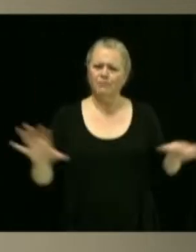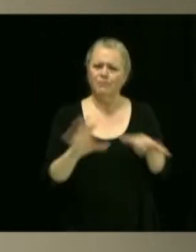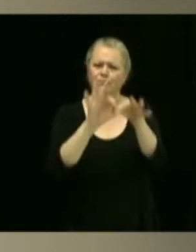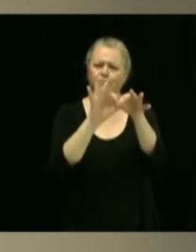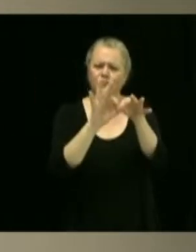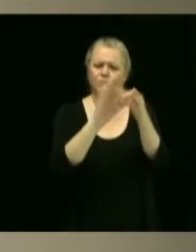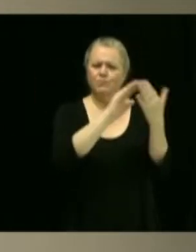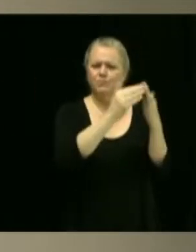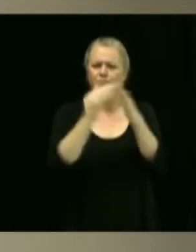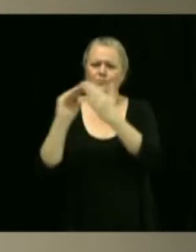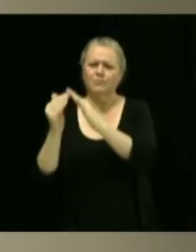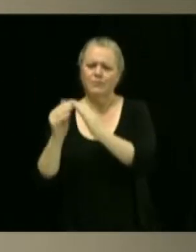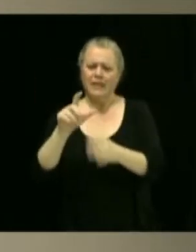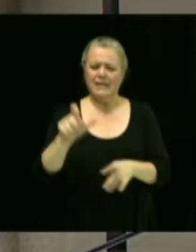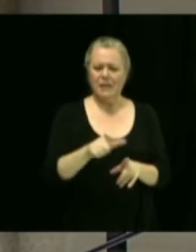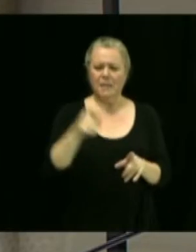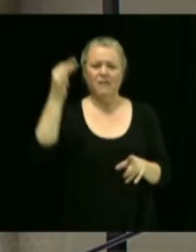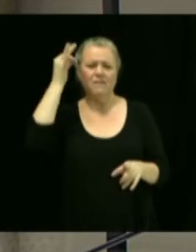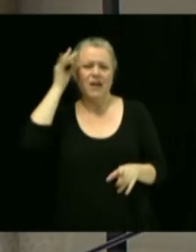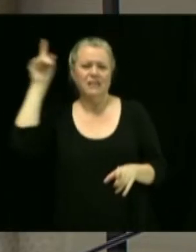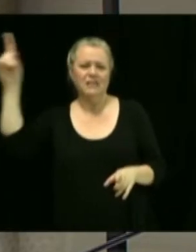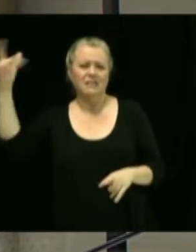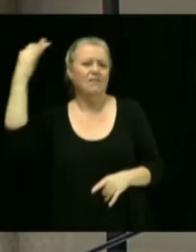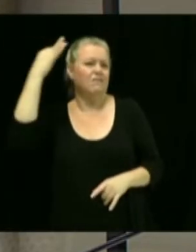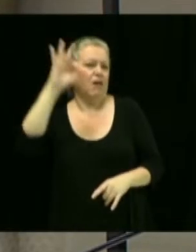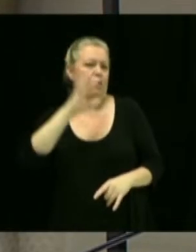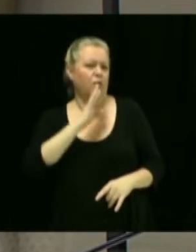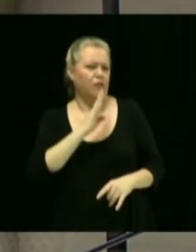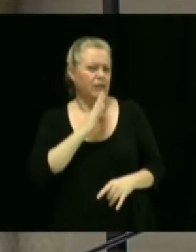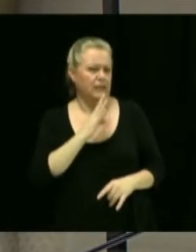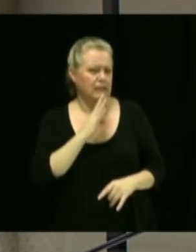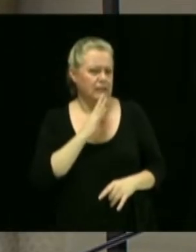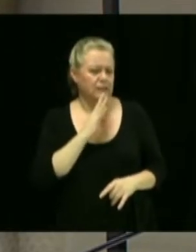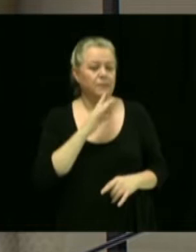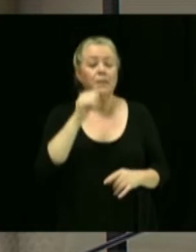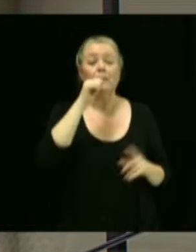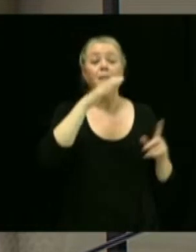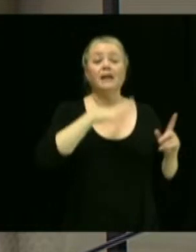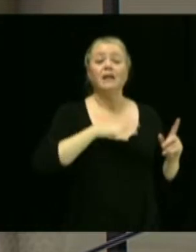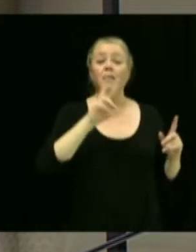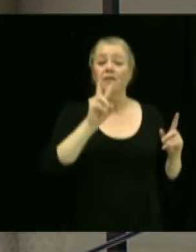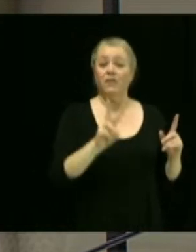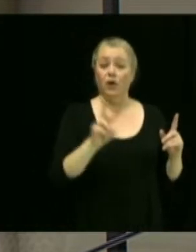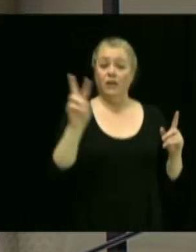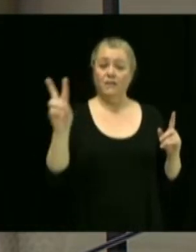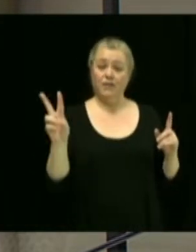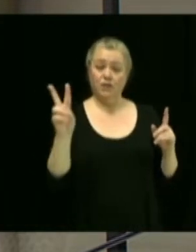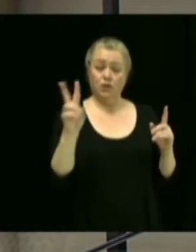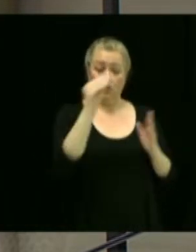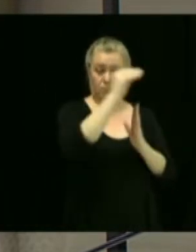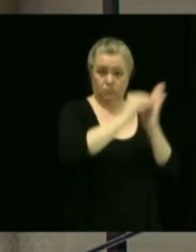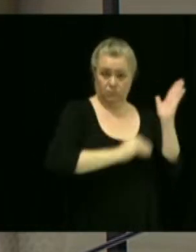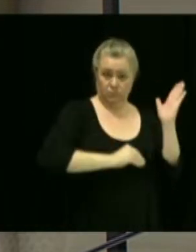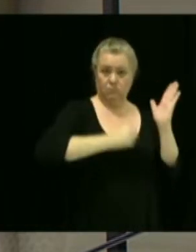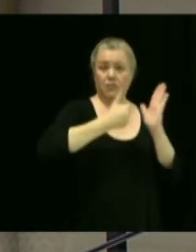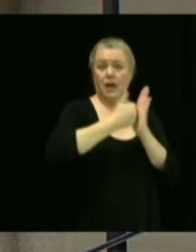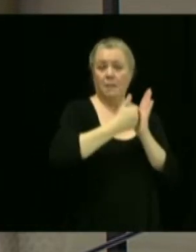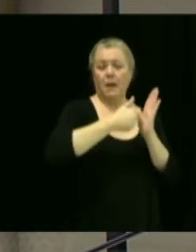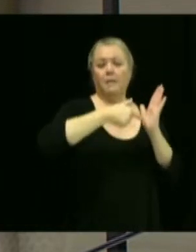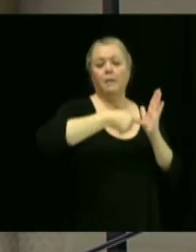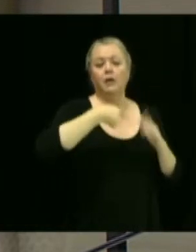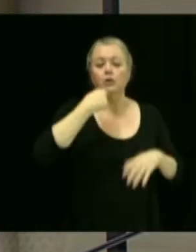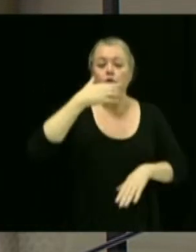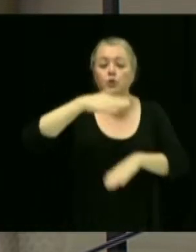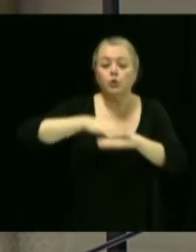francophonie. Alors, c'est un rapport de Mme Véronique Vachon, conseillère en ressources humaines relatif à la participation de la Ville